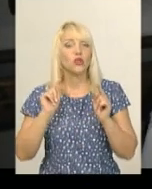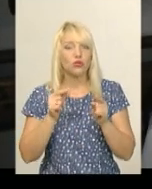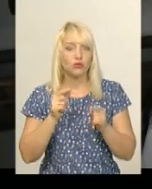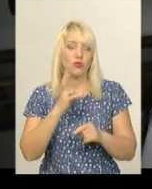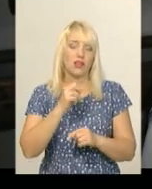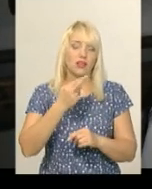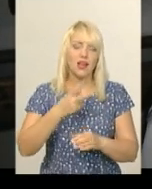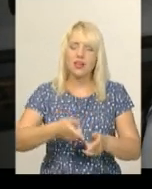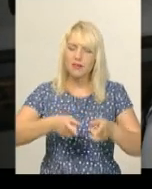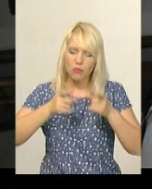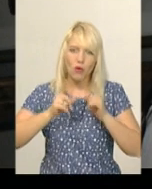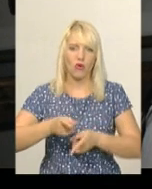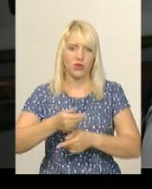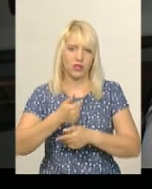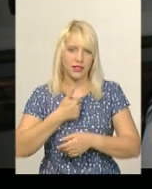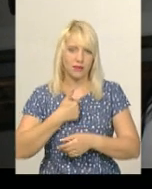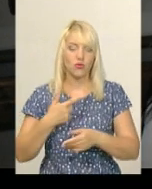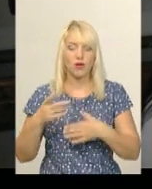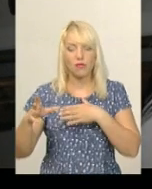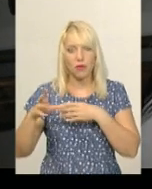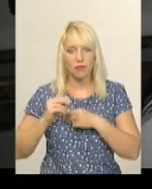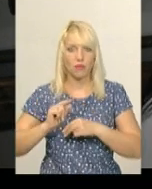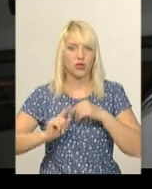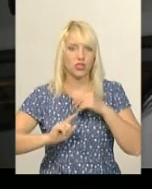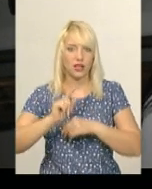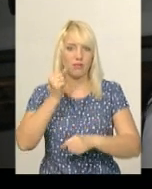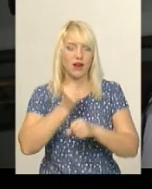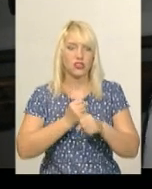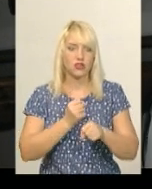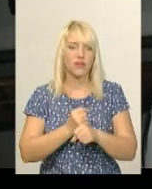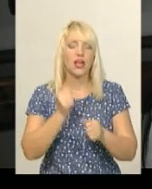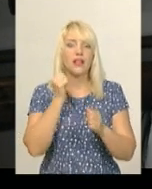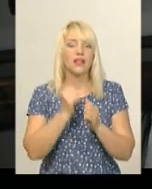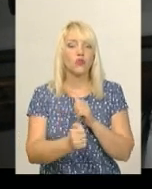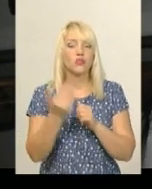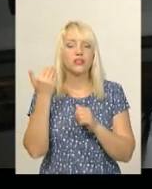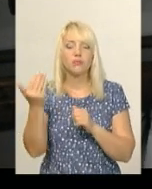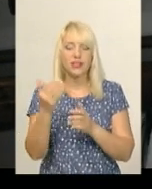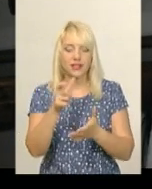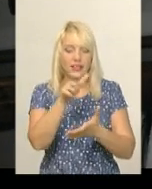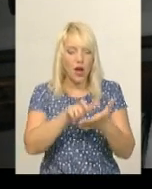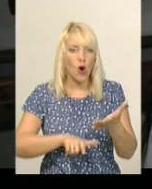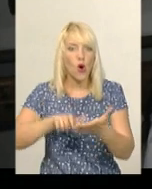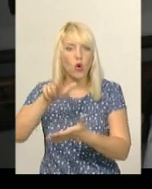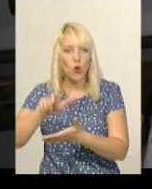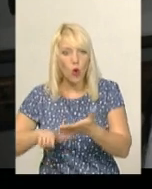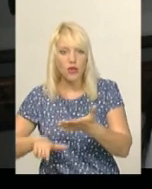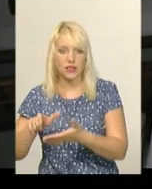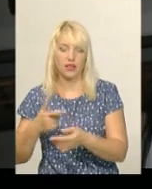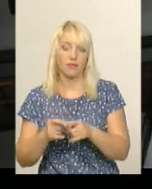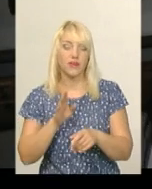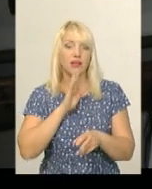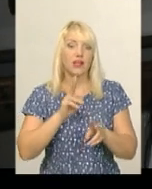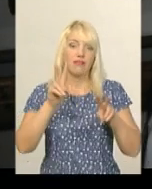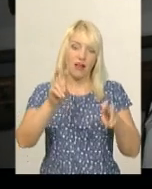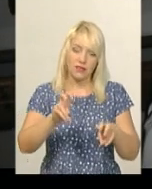одразу зі мною погодилася і ми почали працювати над кожним її розділом. Тобто вона називала цей розділ